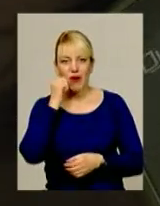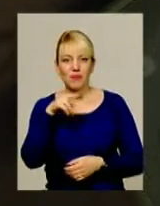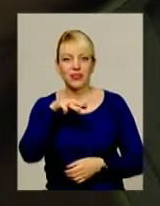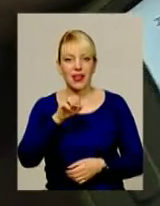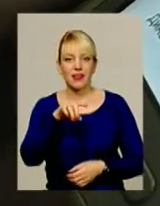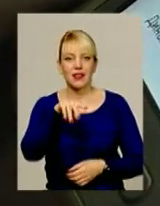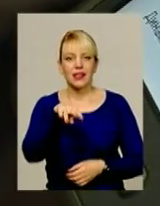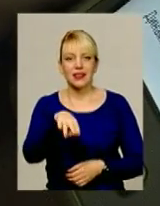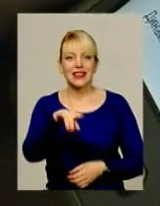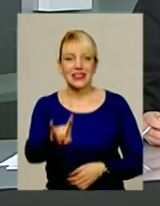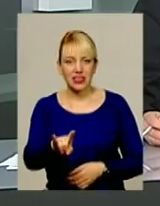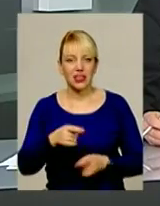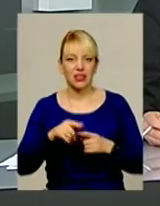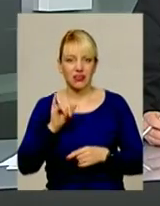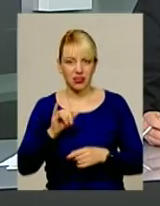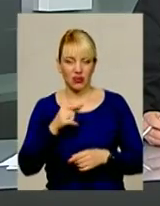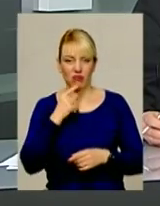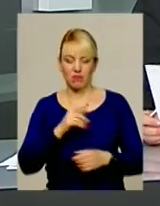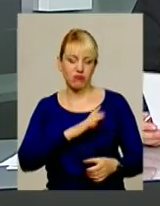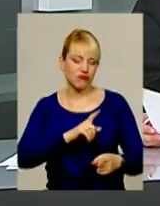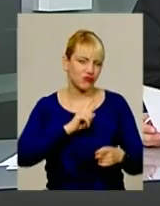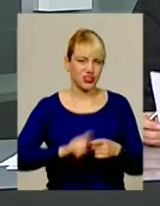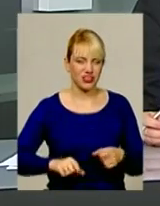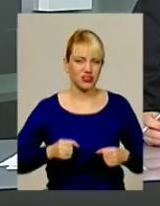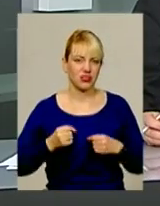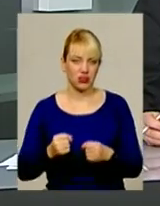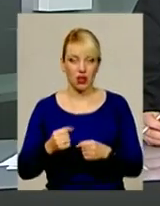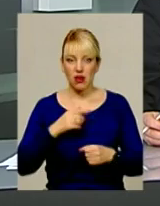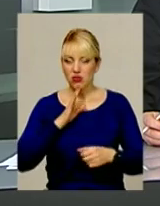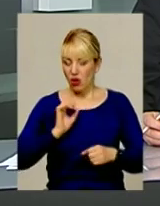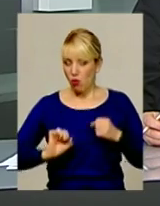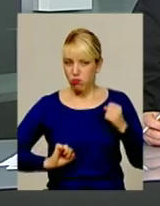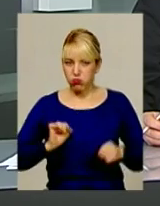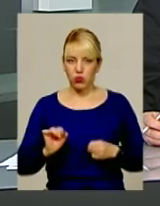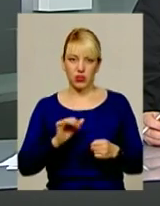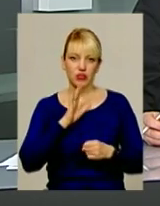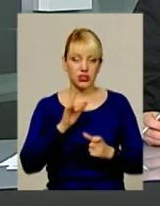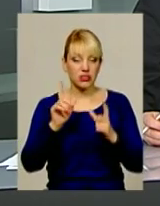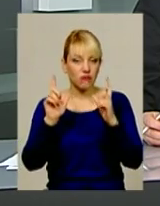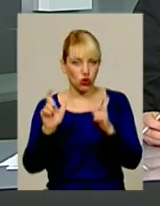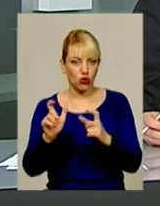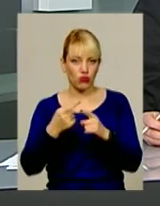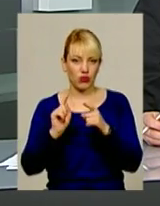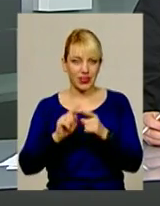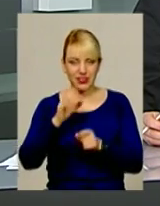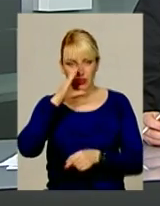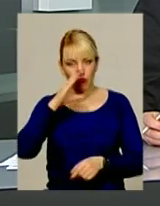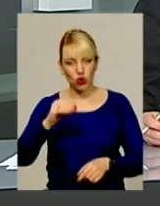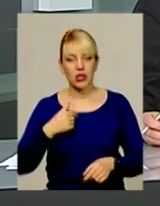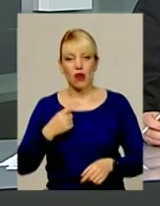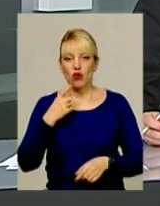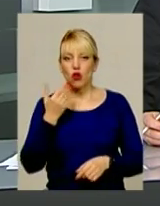їхав так, щоб було неможливо втриматися на ногах. Обурена пасажирка навіть сфотографувала автівку. У одному із коментарів